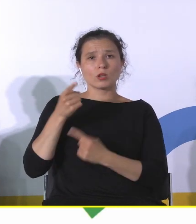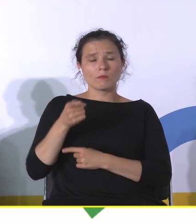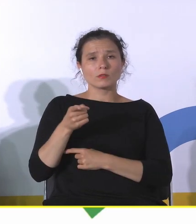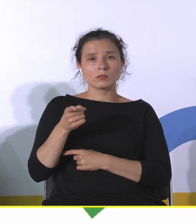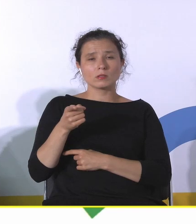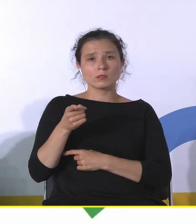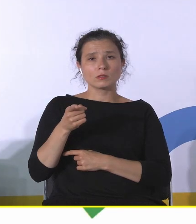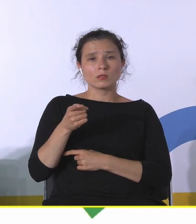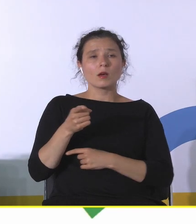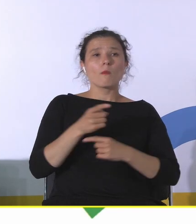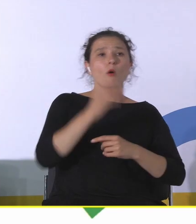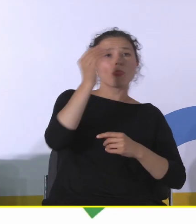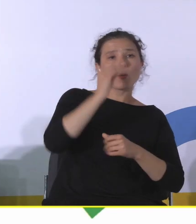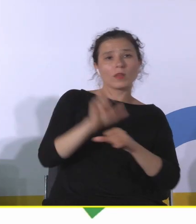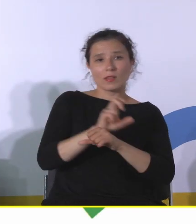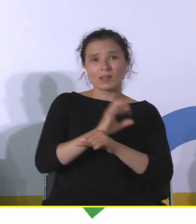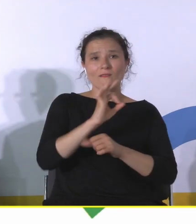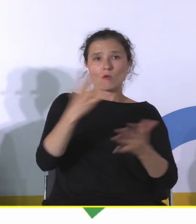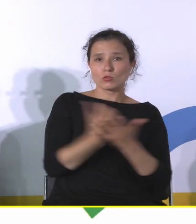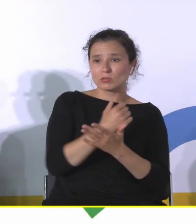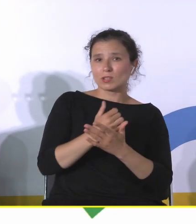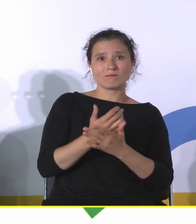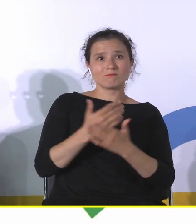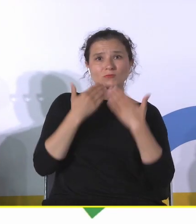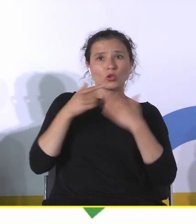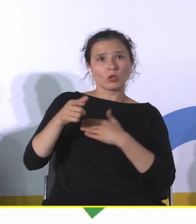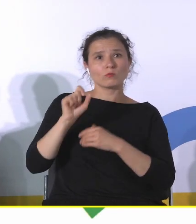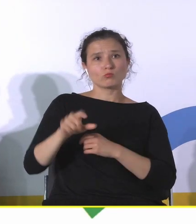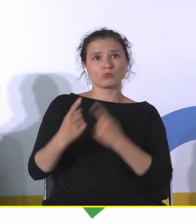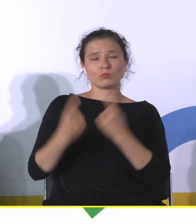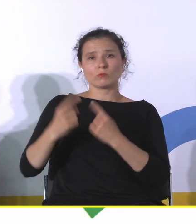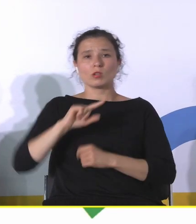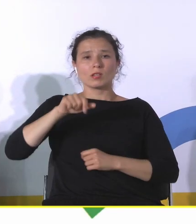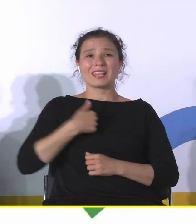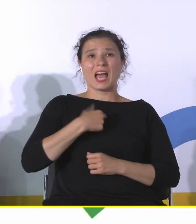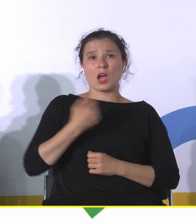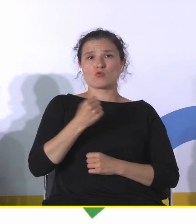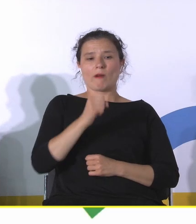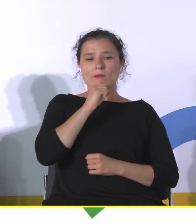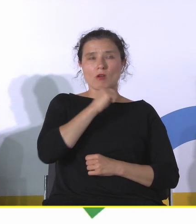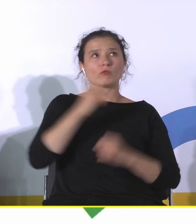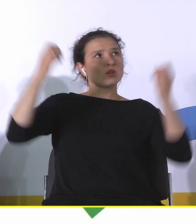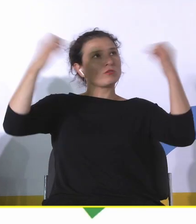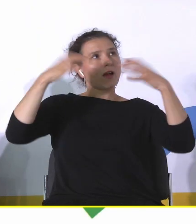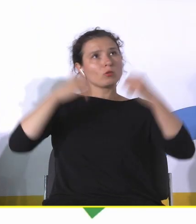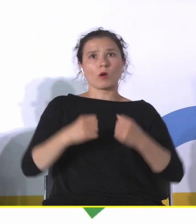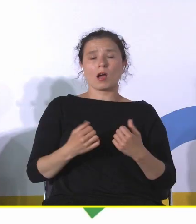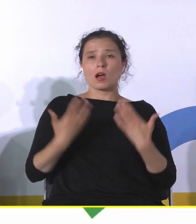osiągnięć nauki i techniki. To, że możemy dzisiaj, że ja używam ten mikrofon, że są światła, że w ogóle możemy tu być. Dzięki temu